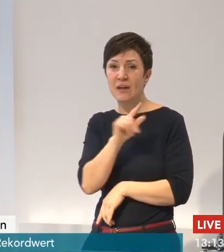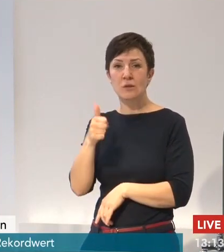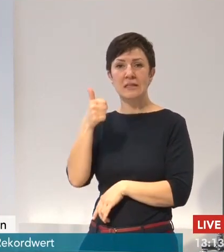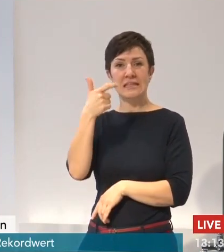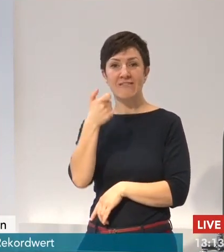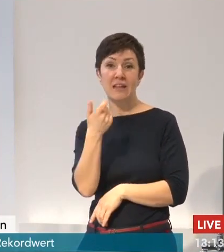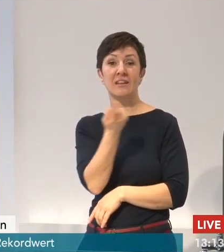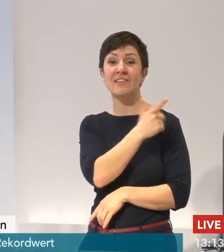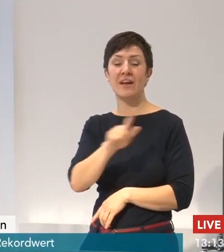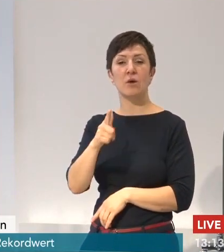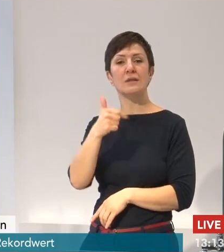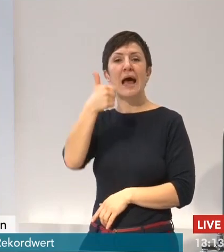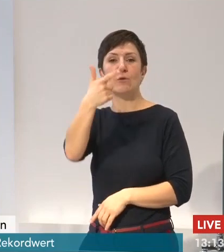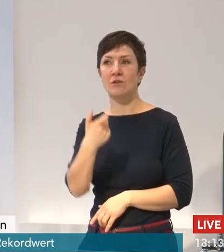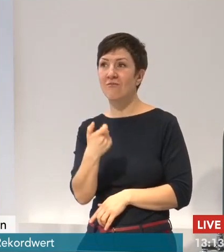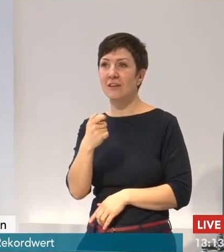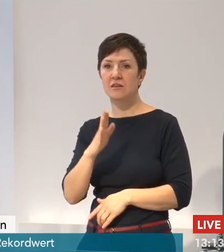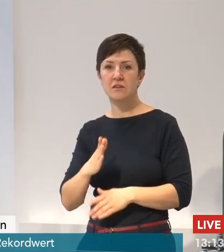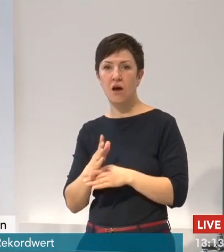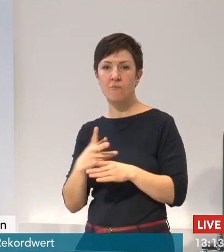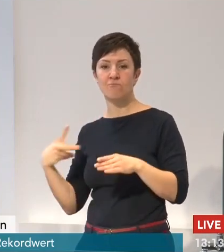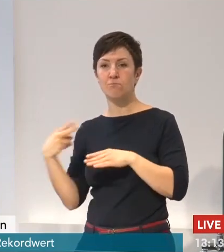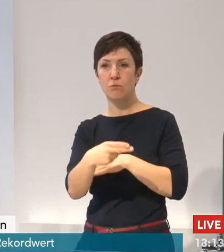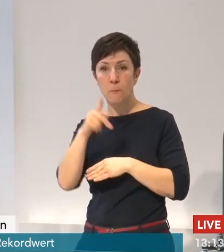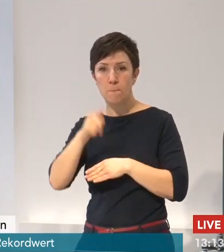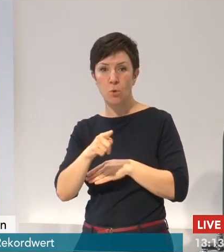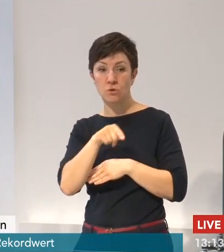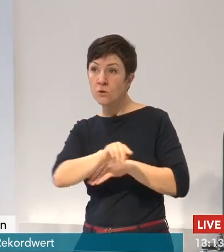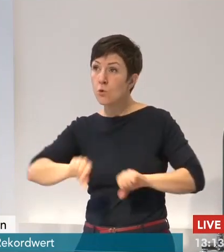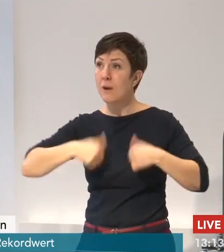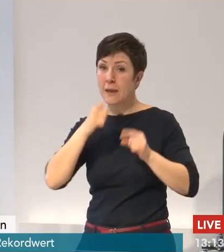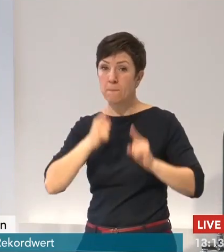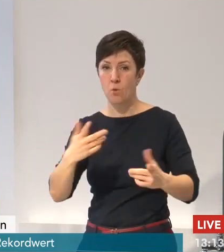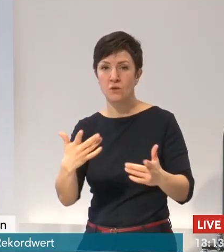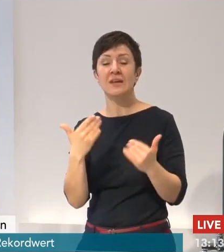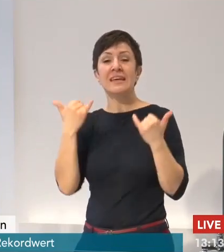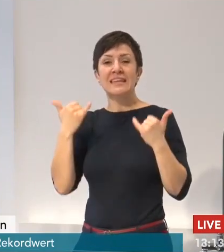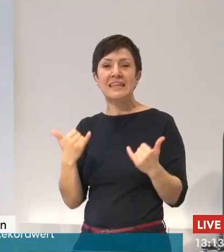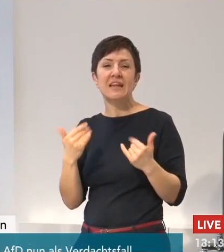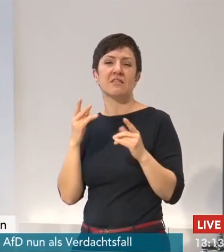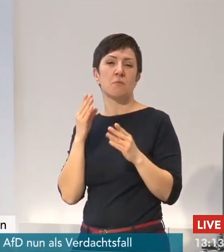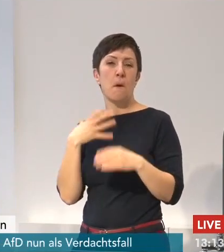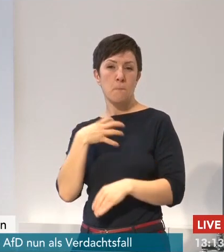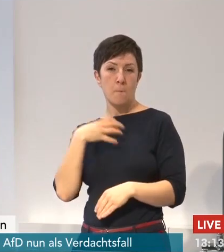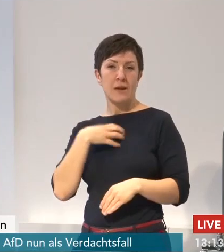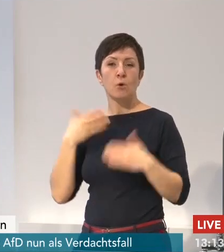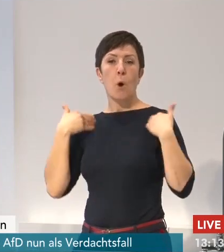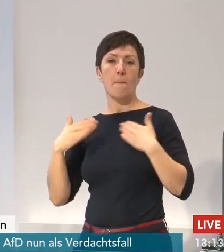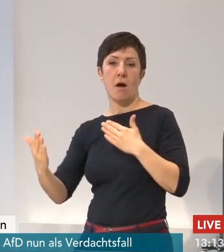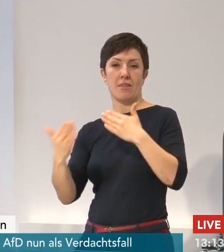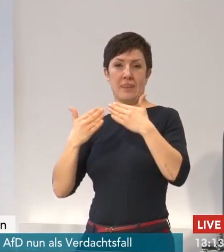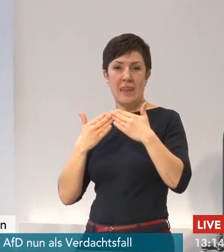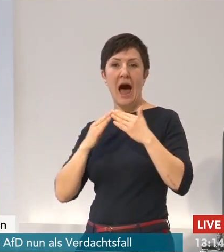Der aktuelle Lockdown trifft im Moment ganz besonders die körpernahen Dienstleistungen, wie zum Beispiel Friseure, Friseure, aber